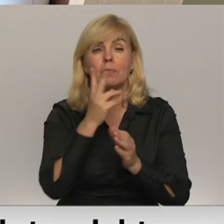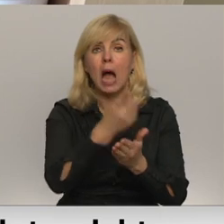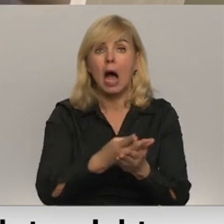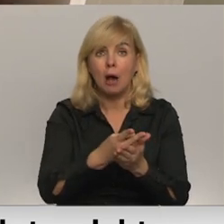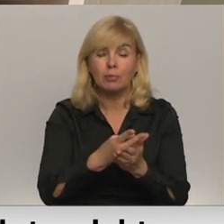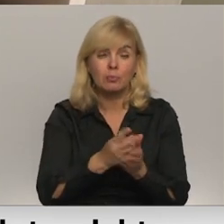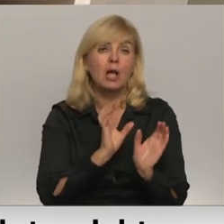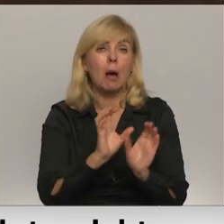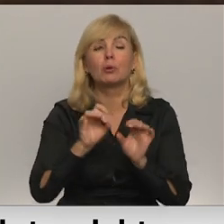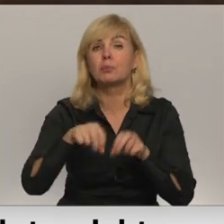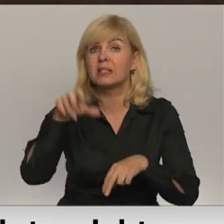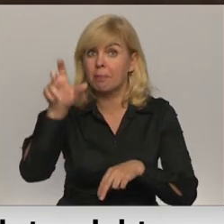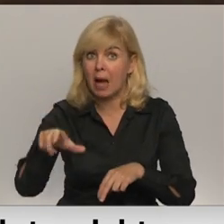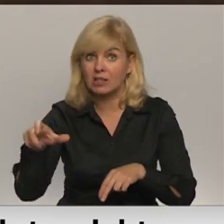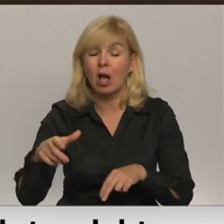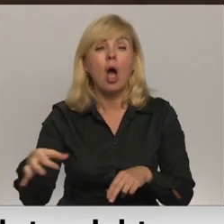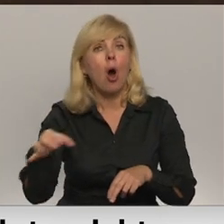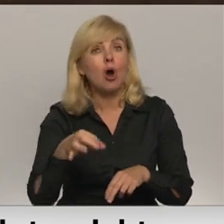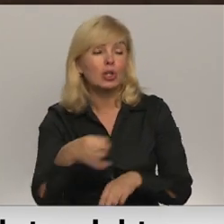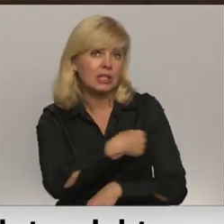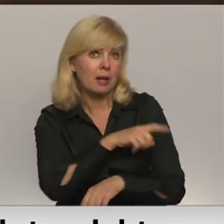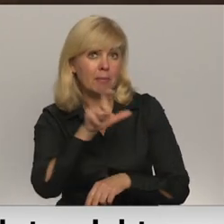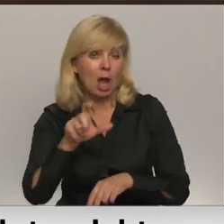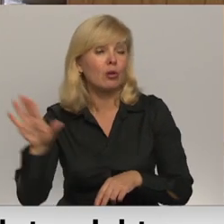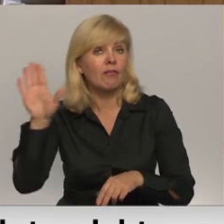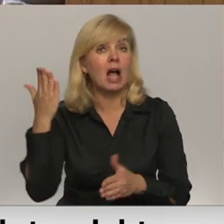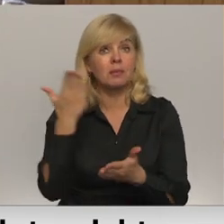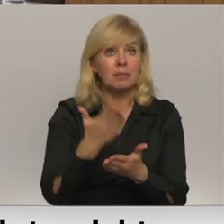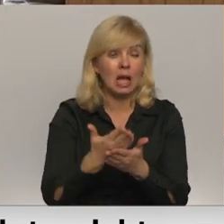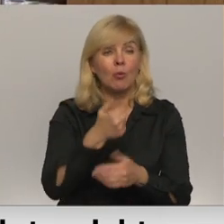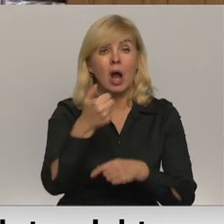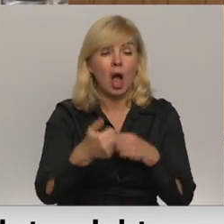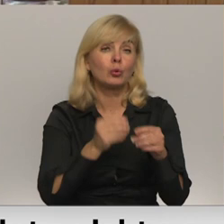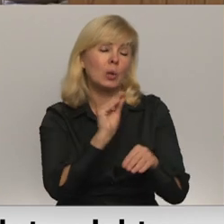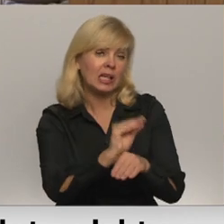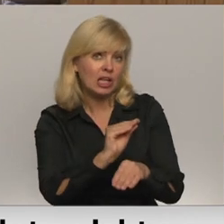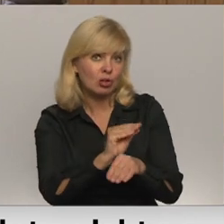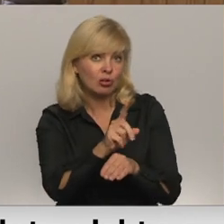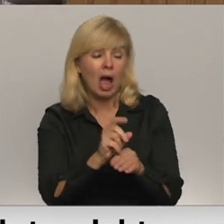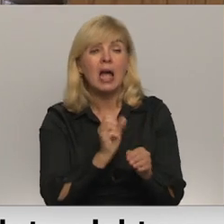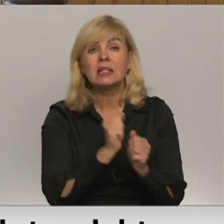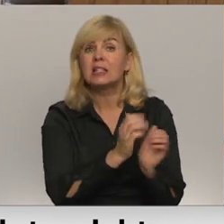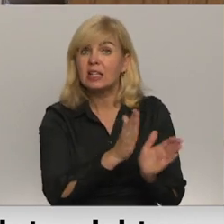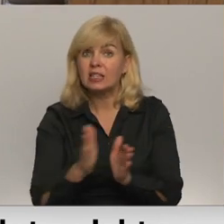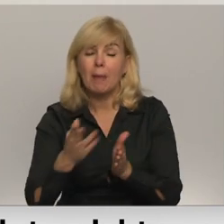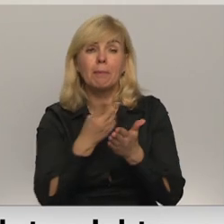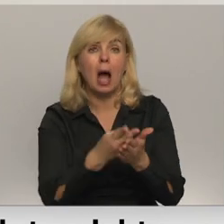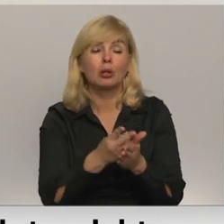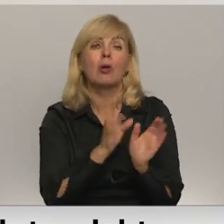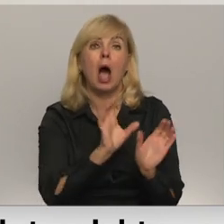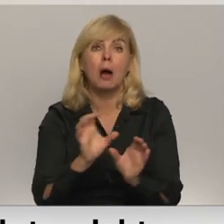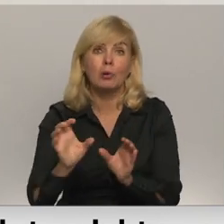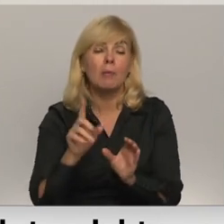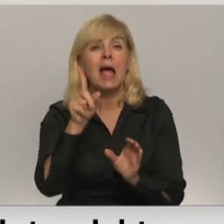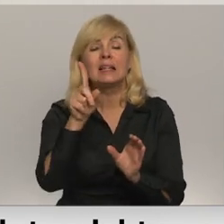aprūpas speciālistiem. Vairākas organizācijas un mediģi gan šo valsts piedāvājumu gadu no gadu kritisē norādot, ka sistemātiski palietīva aprūpa drīzāk eksistē